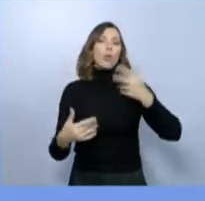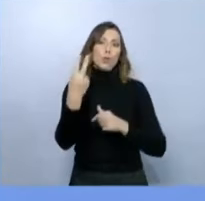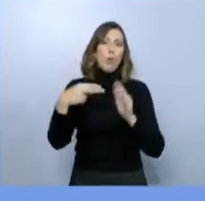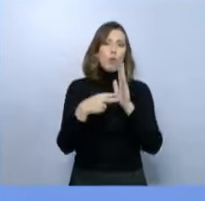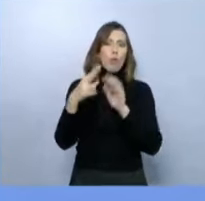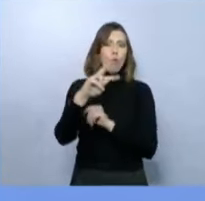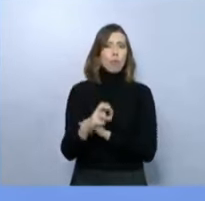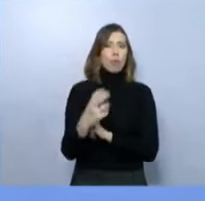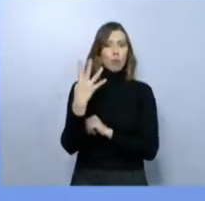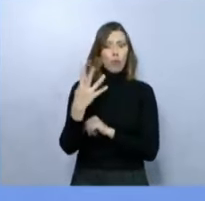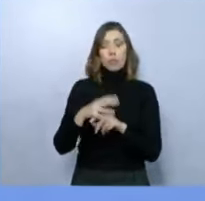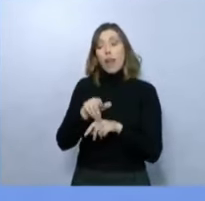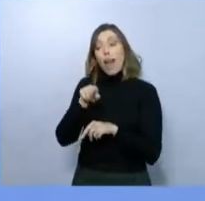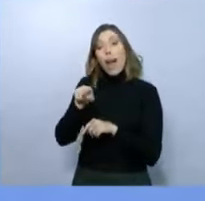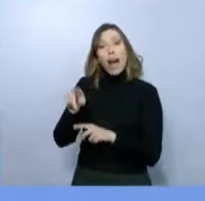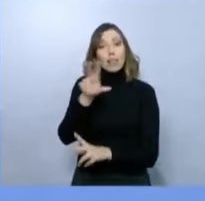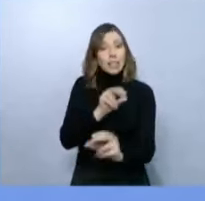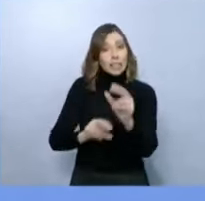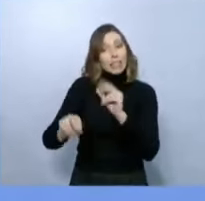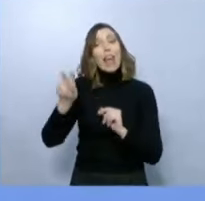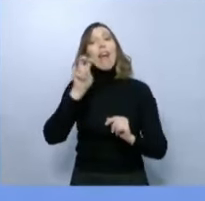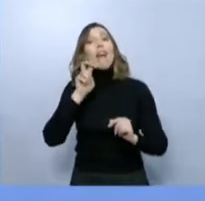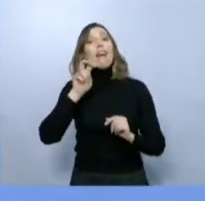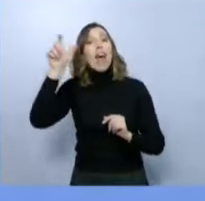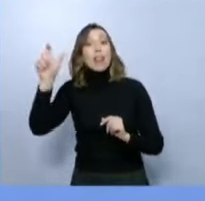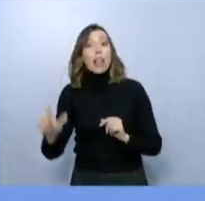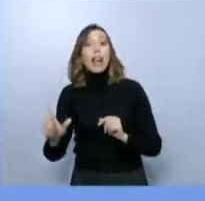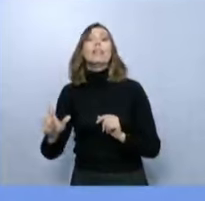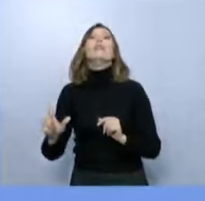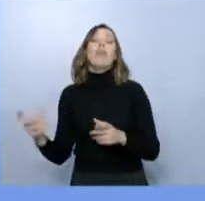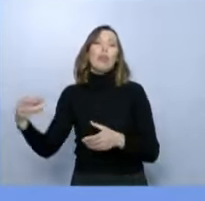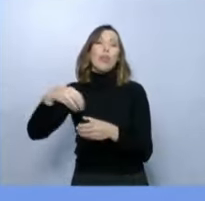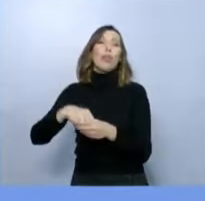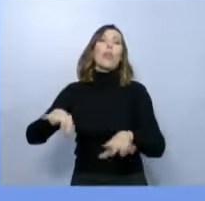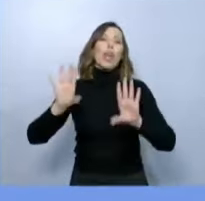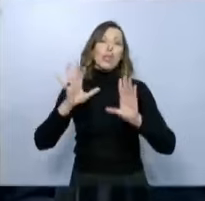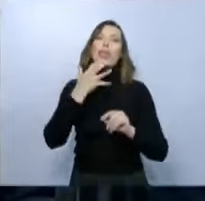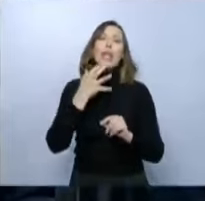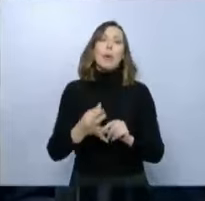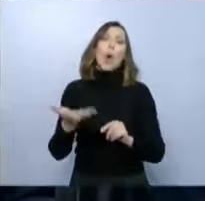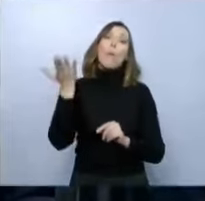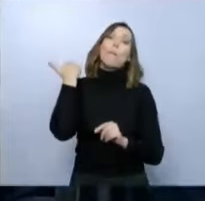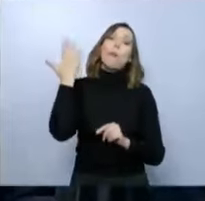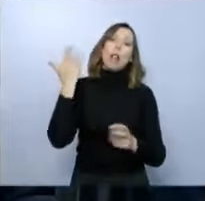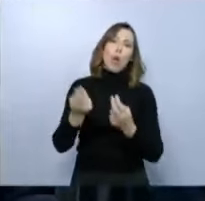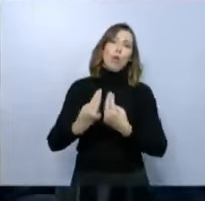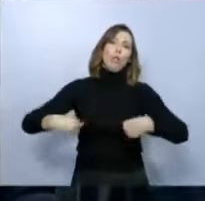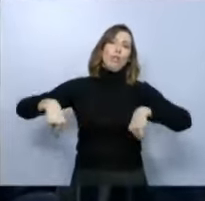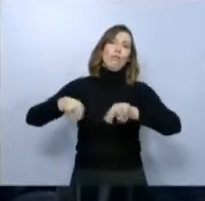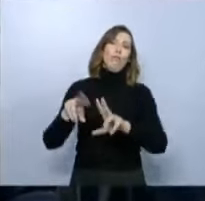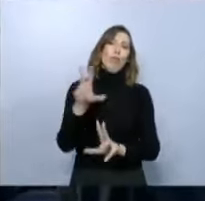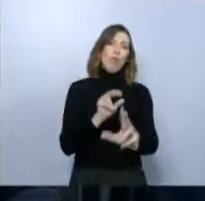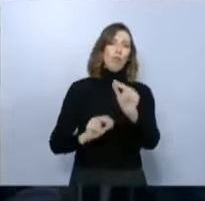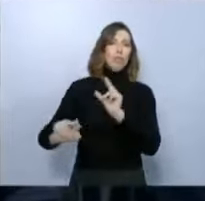μάλιστα έχουμε αυτή τη συζήτηση χωρίς τον Νίκο Χαρδαλιά, που ορκίζεται σήμερα, γιατί θα είναι με την προηγούμενη σύνθεση και θα